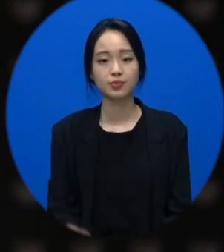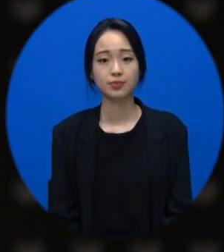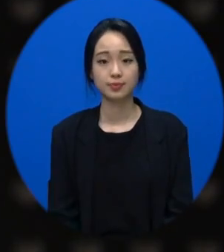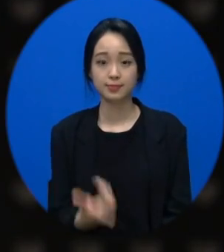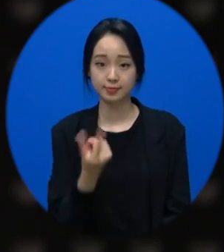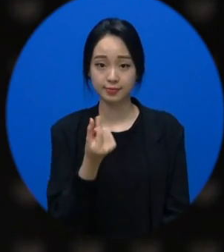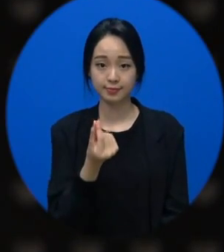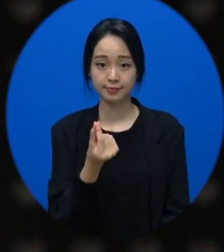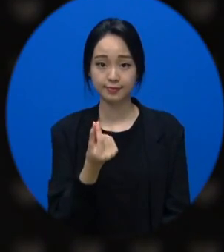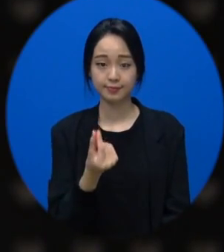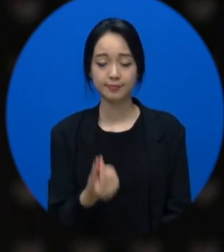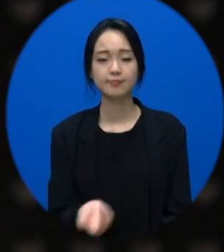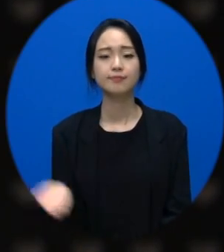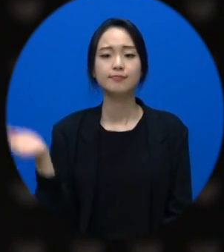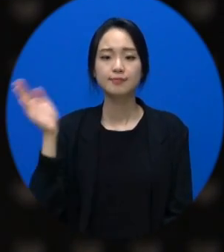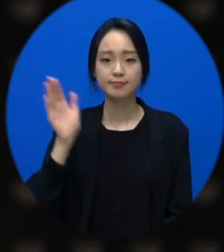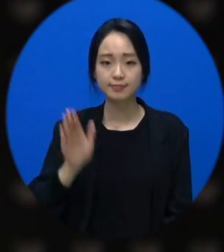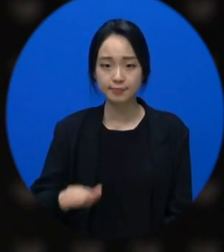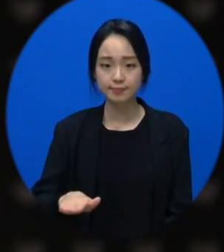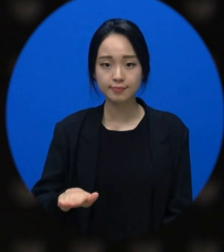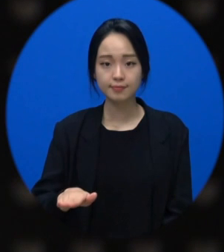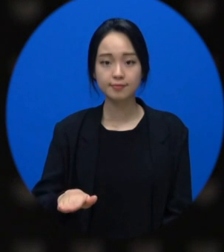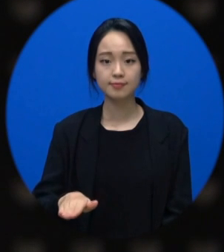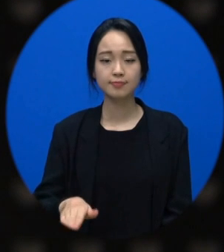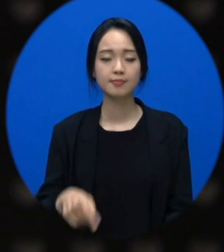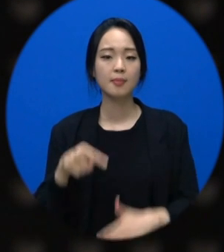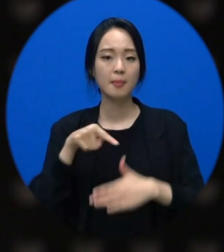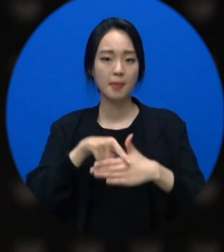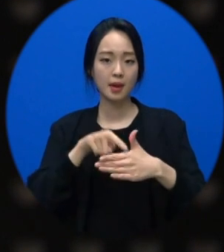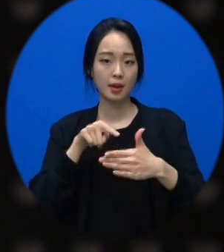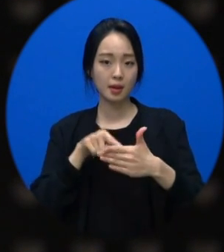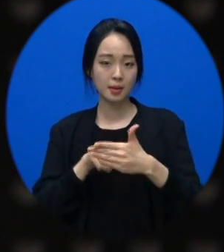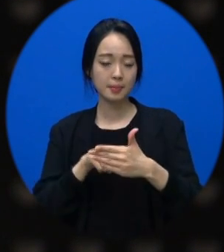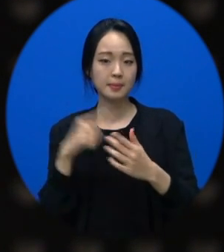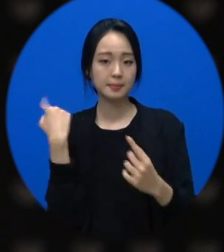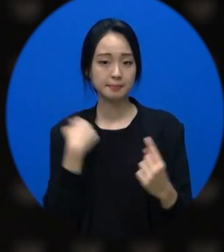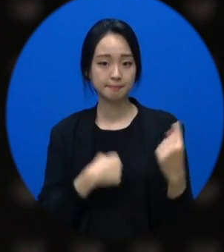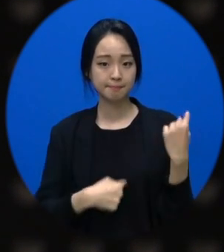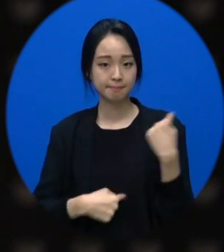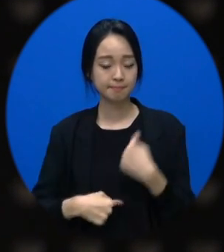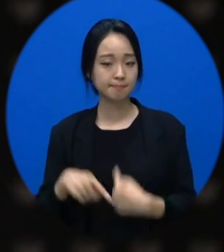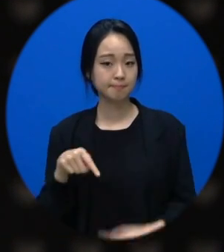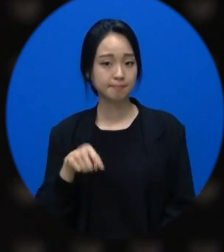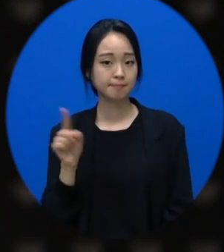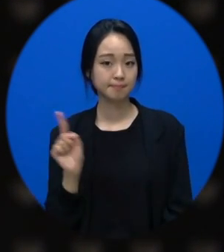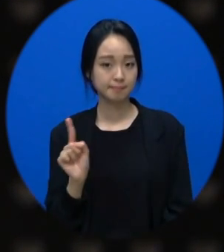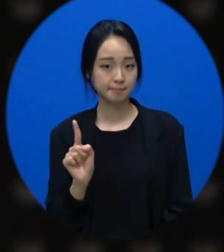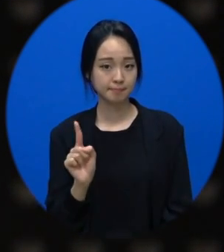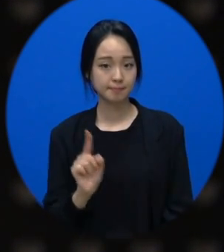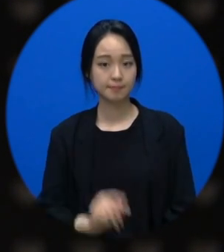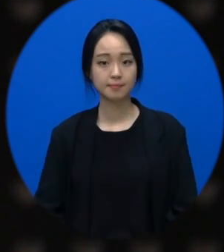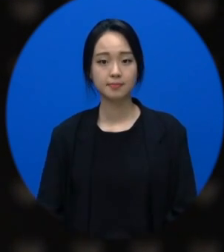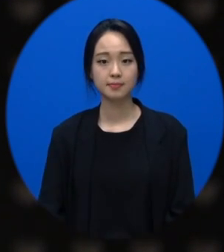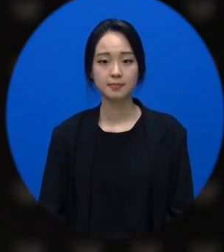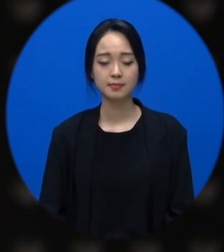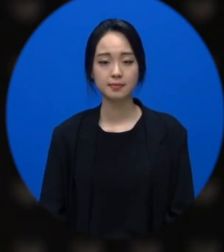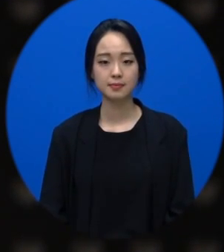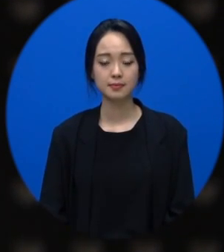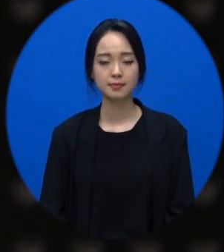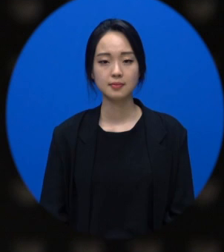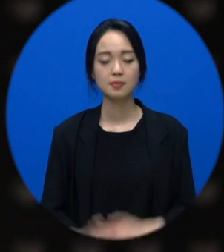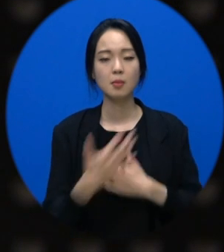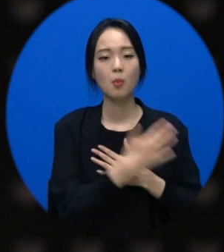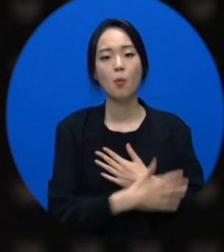네. 그렇죠. 네. 그런데요. 마음의 상처는요. 네. 네. 마음의 상처도 제가 몸의 상처랑